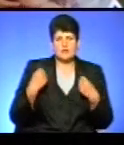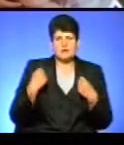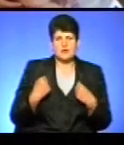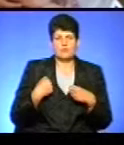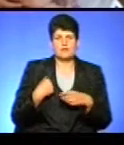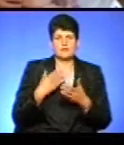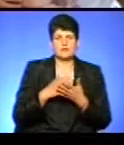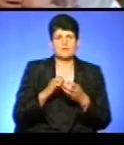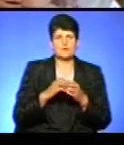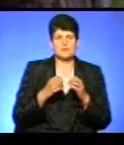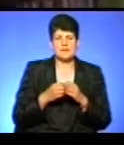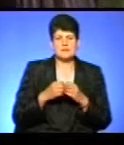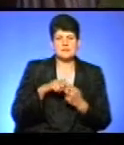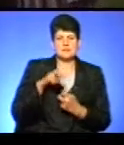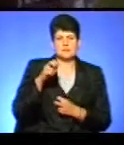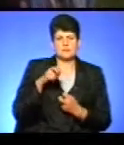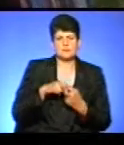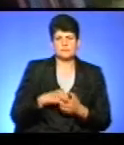є проблеми з спиною.